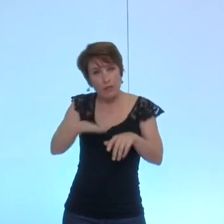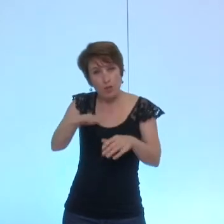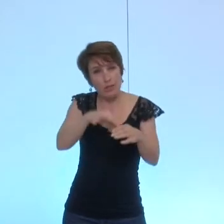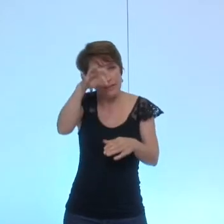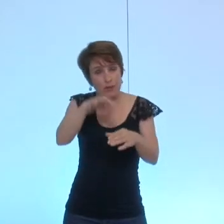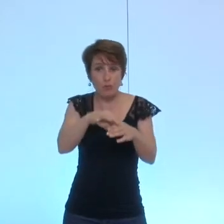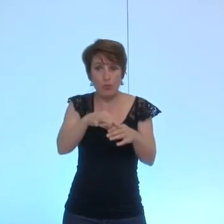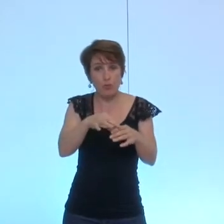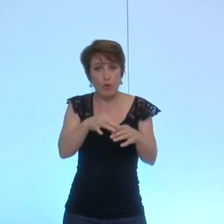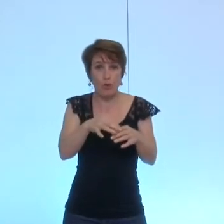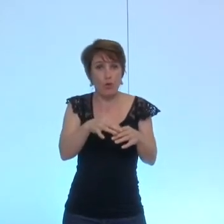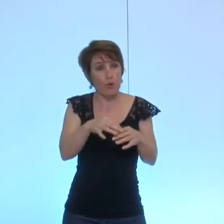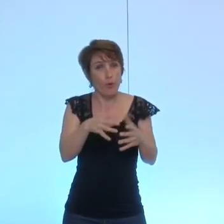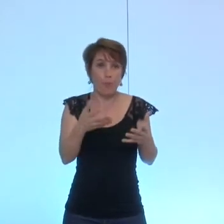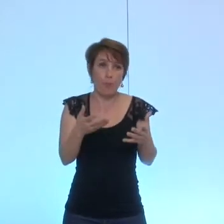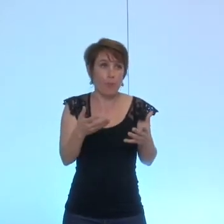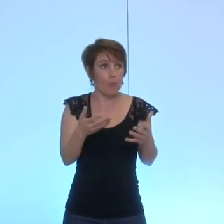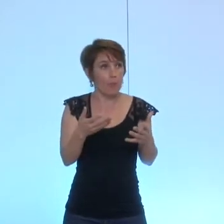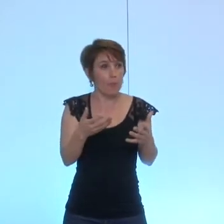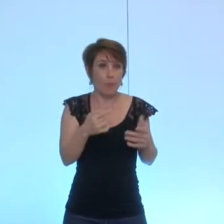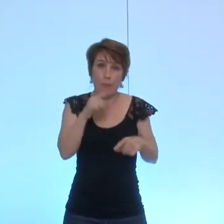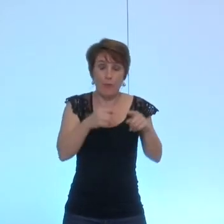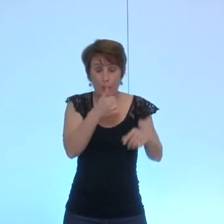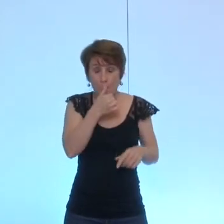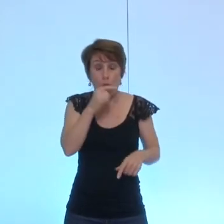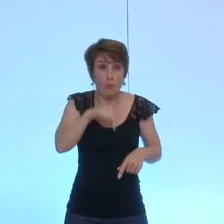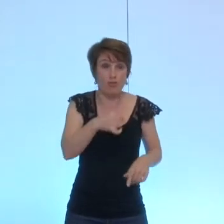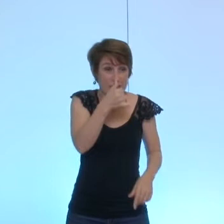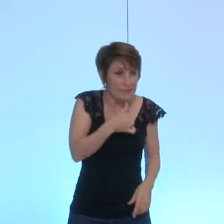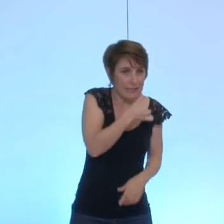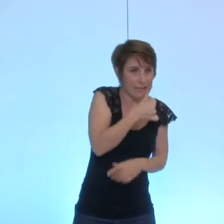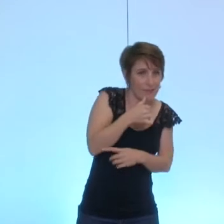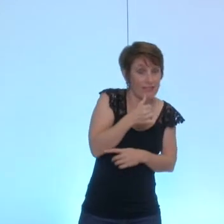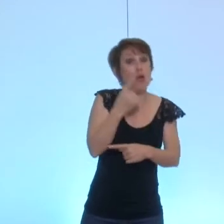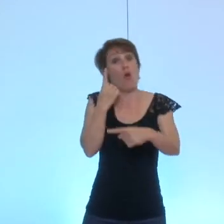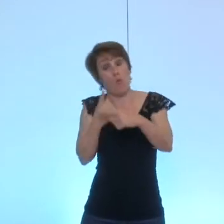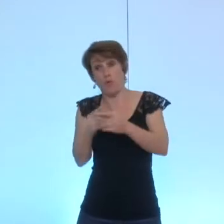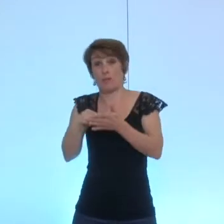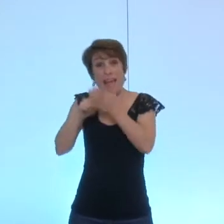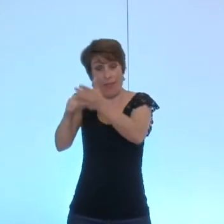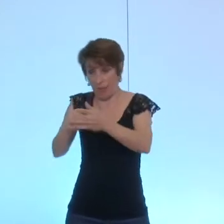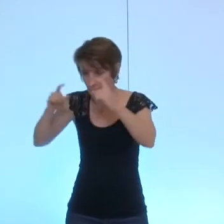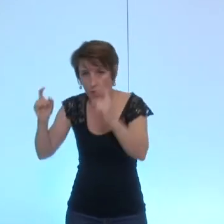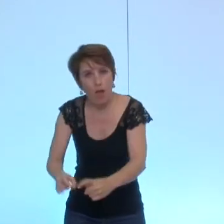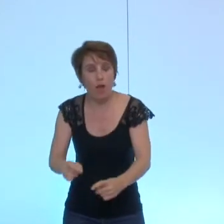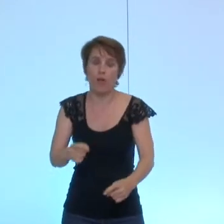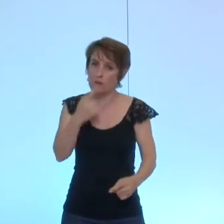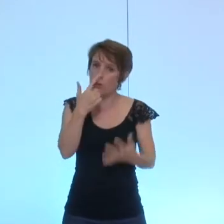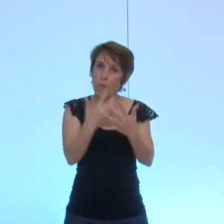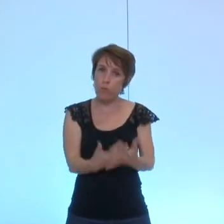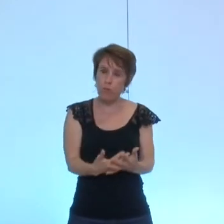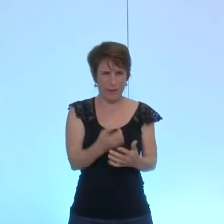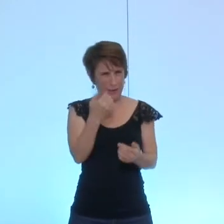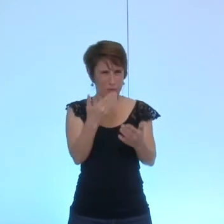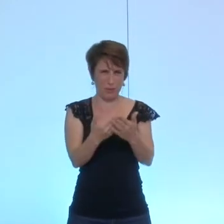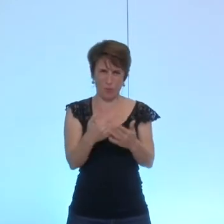et en même temps de renier sur des revenus des indemnités par conséquent c'est ce changement